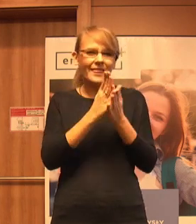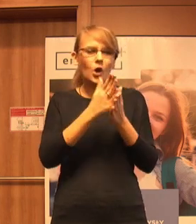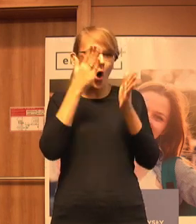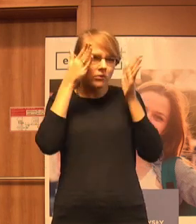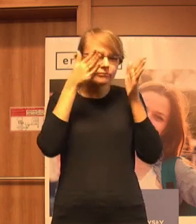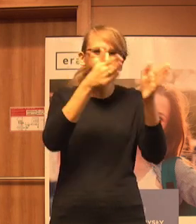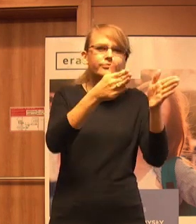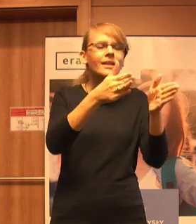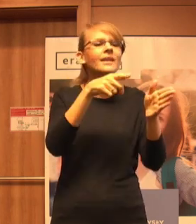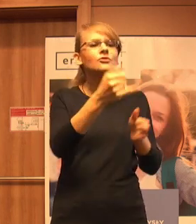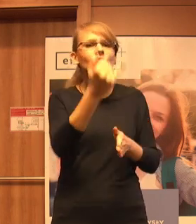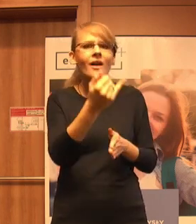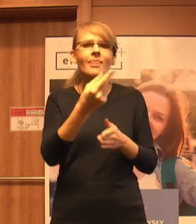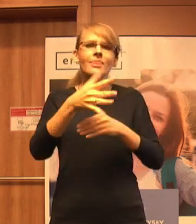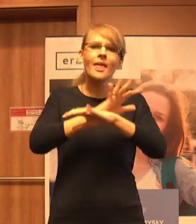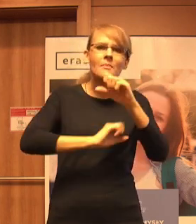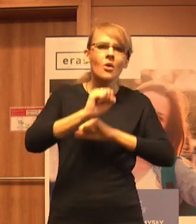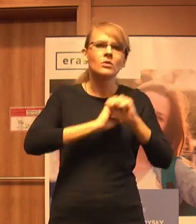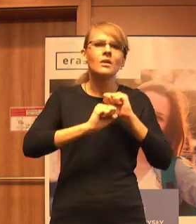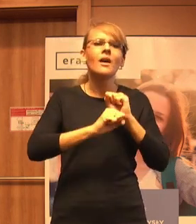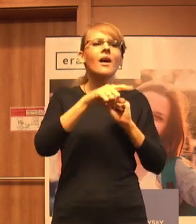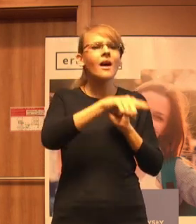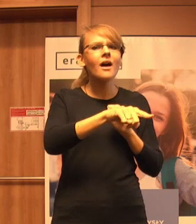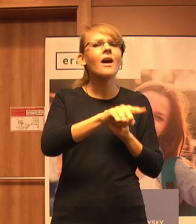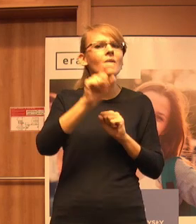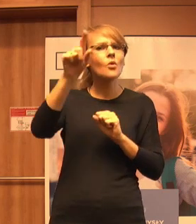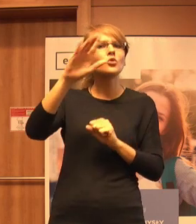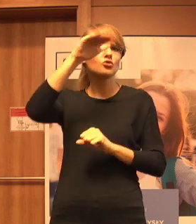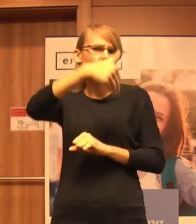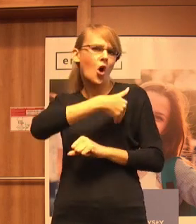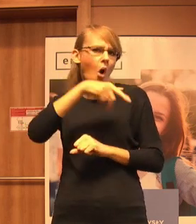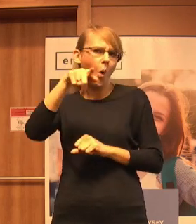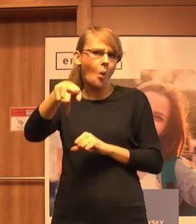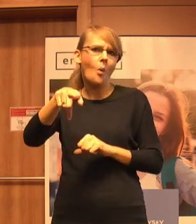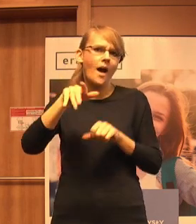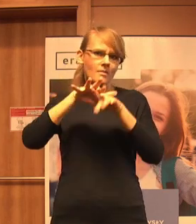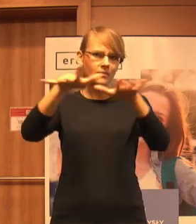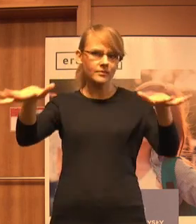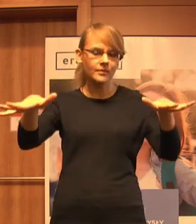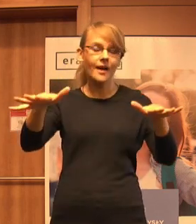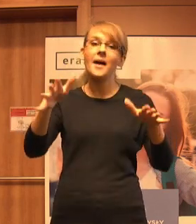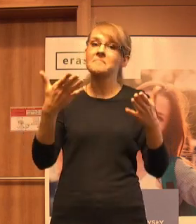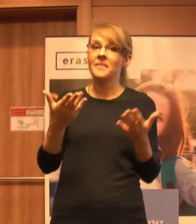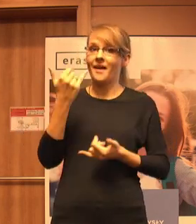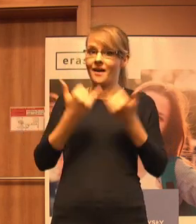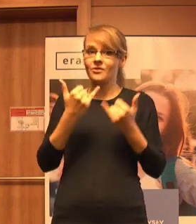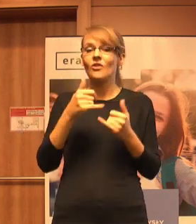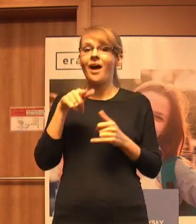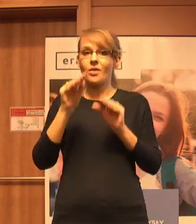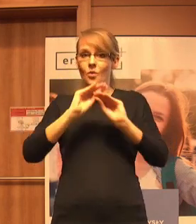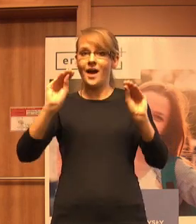że dziecko z niepełnosprawnością jest w szkole ogólnodostępnej, to przy dobrze przygotowanej edukacji